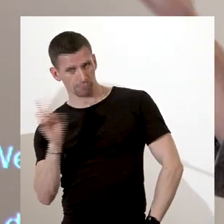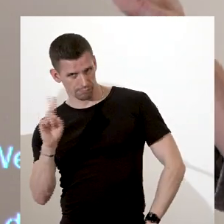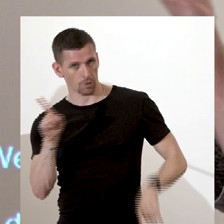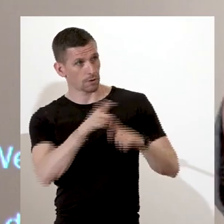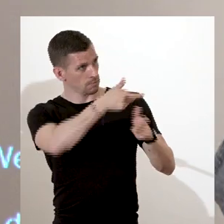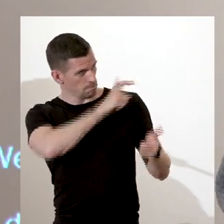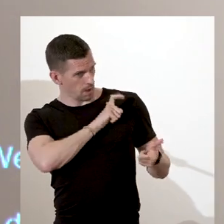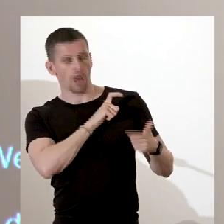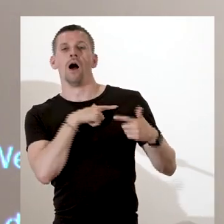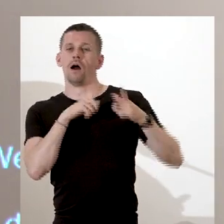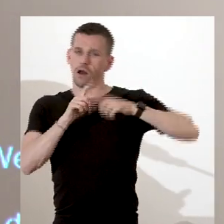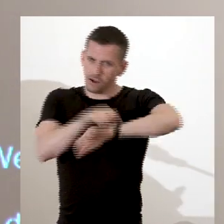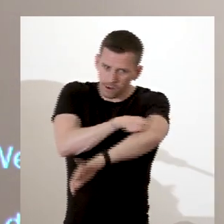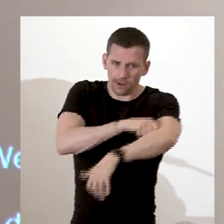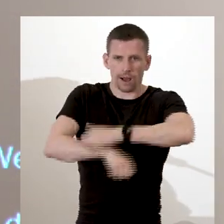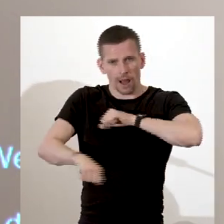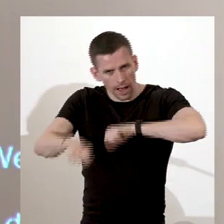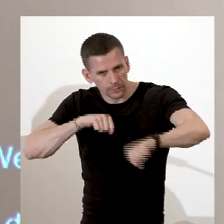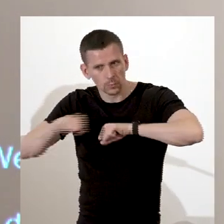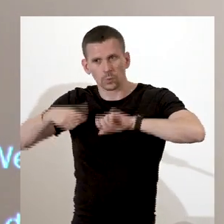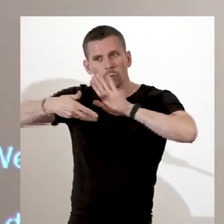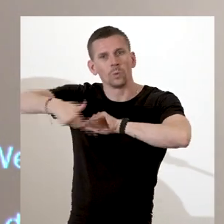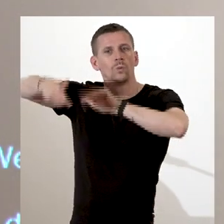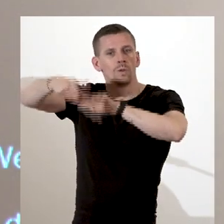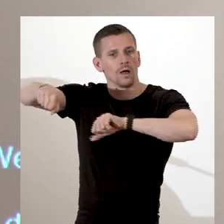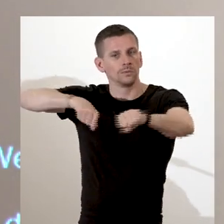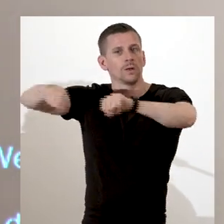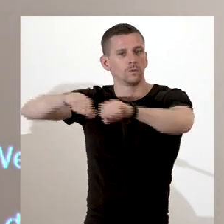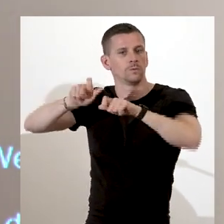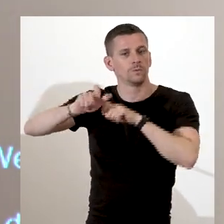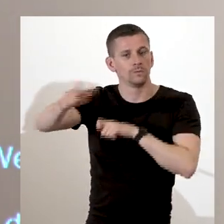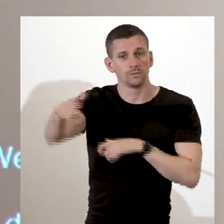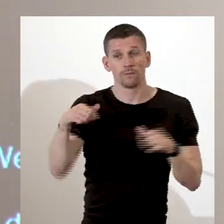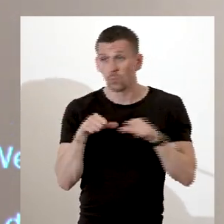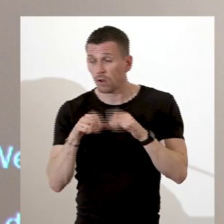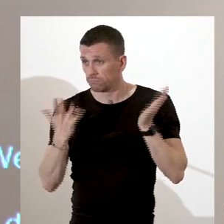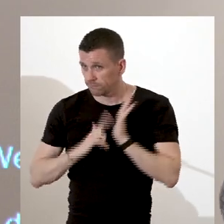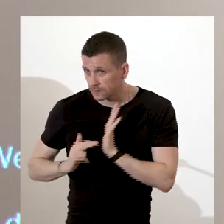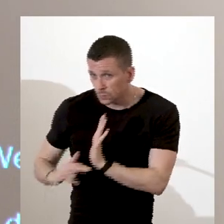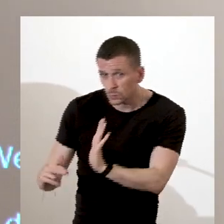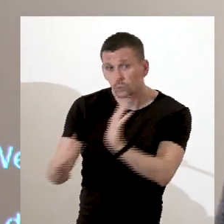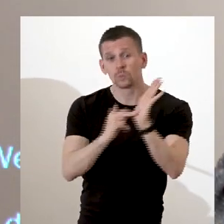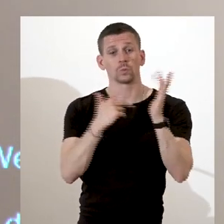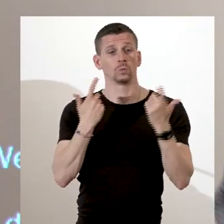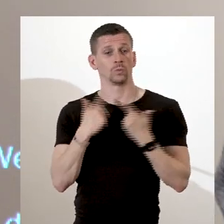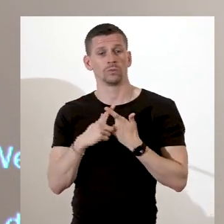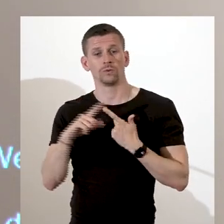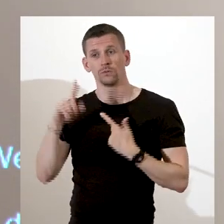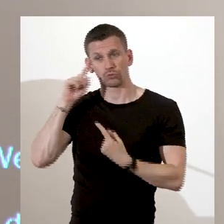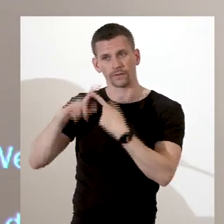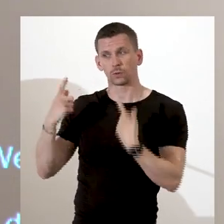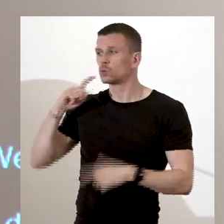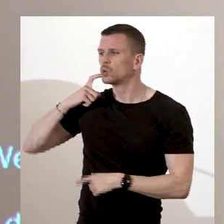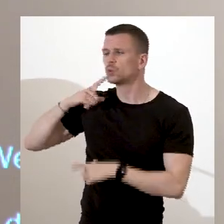la question de la traite et donc on commençait à signer des pétitions, à boycotter les produits sucriers. Et finalement, c'est par ce